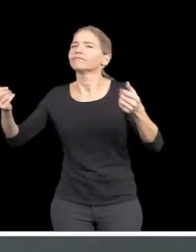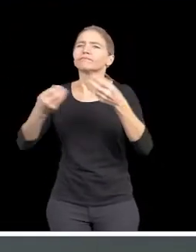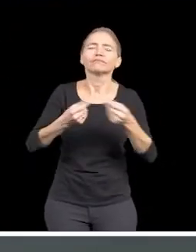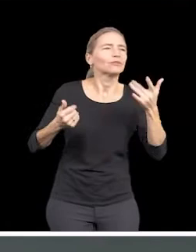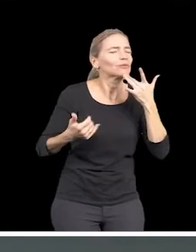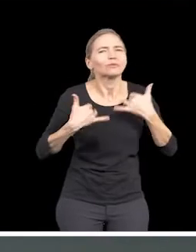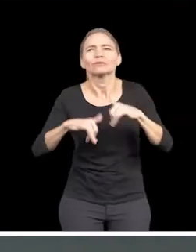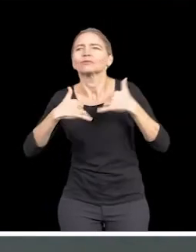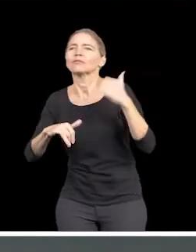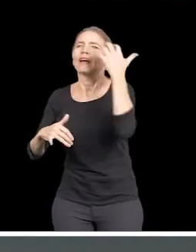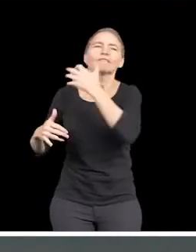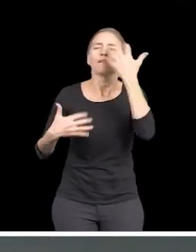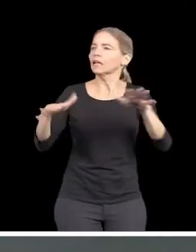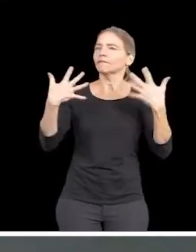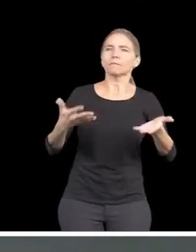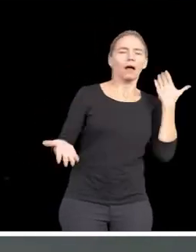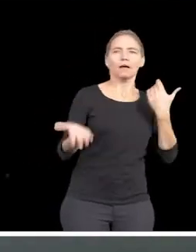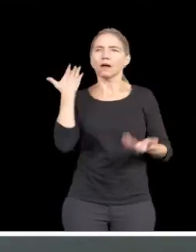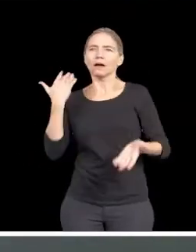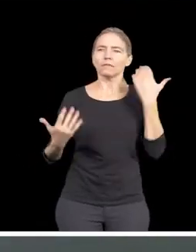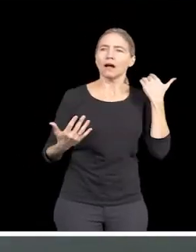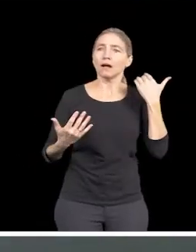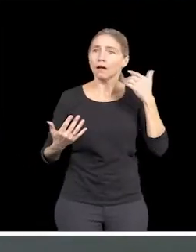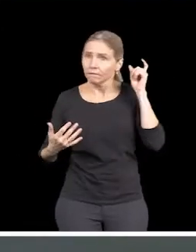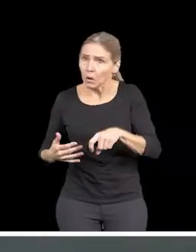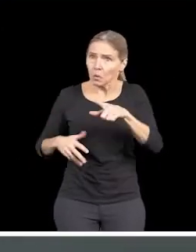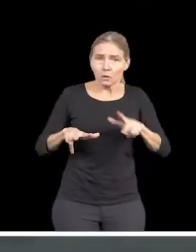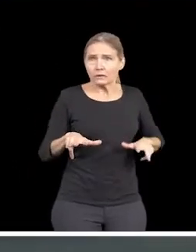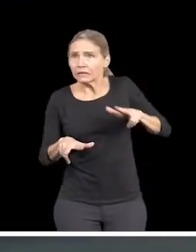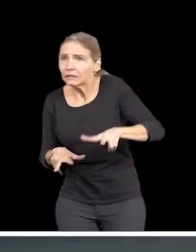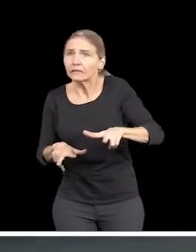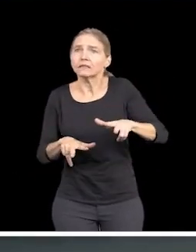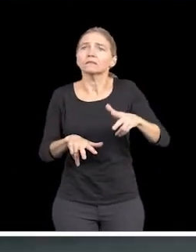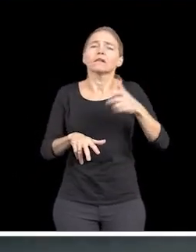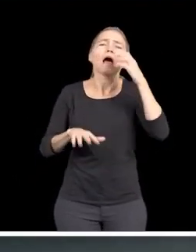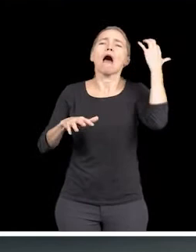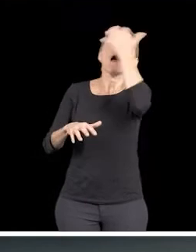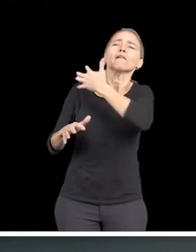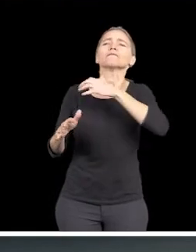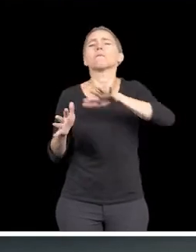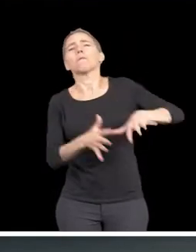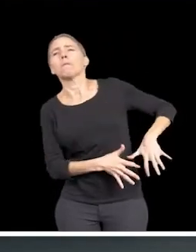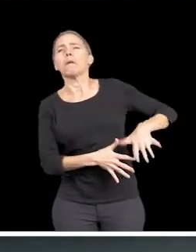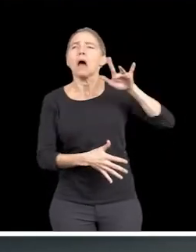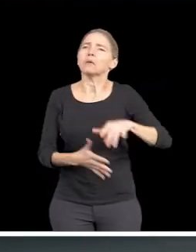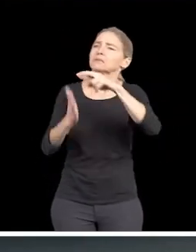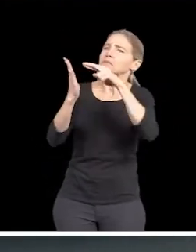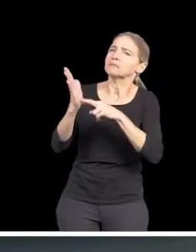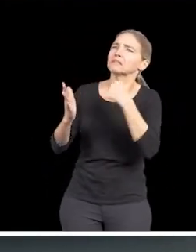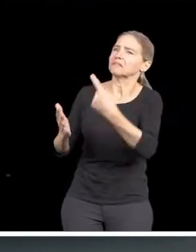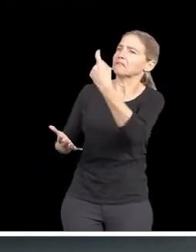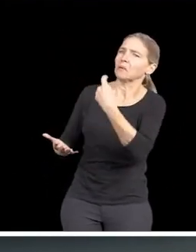Pour passer le cap, faut-il absolument les bannir. Tant de règles et d'obligations à suivre au